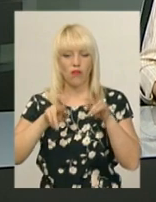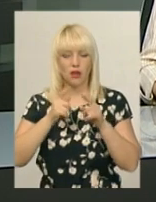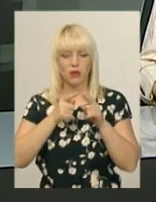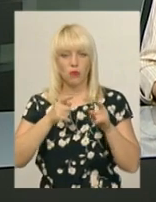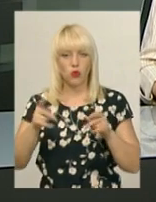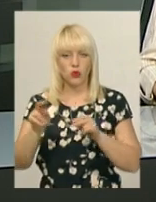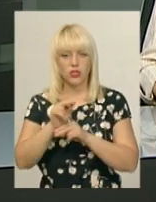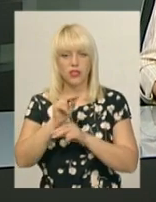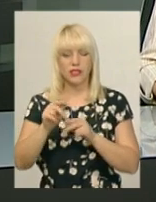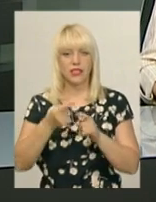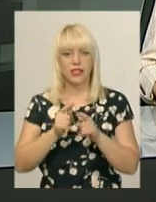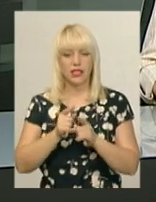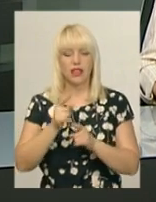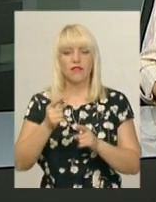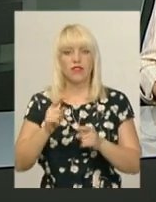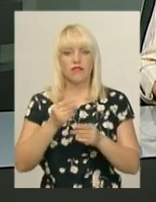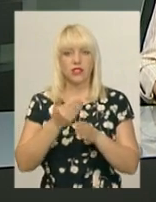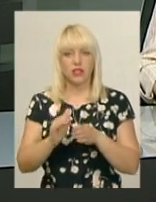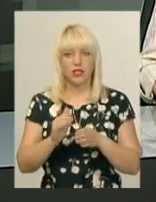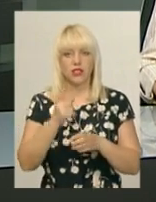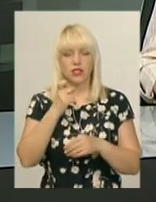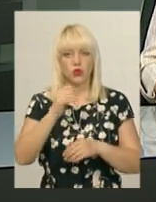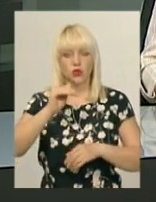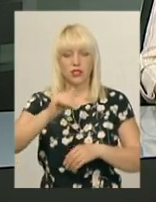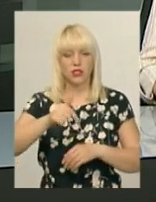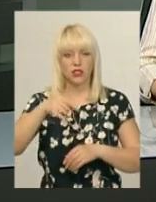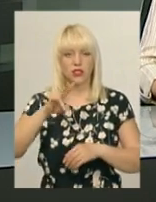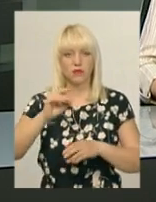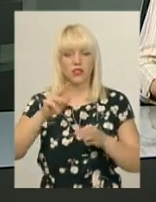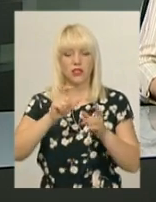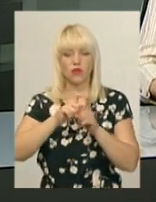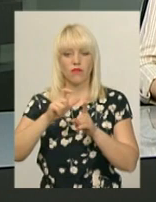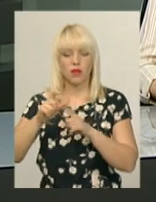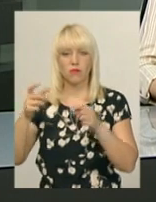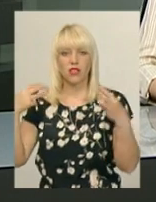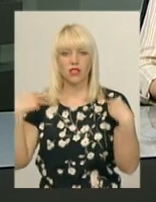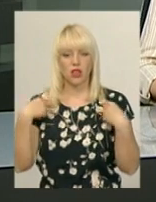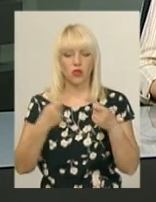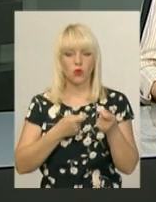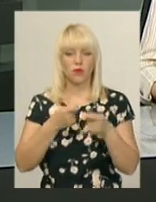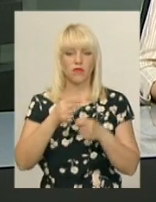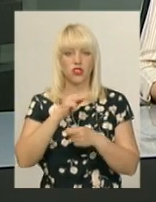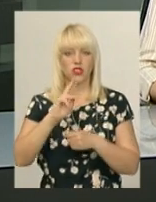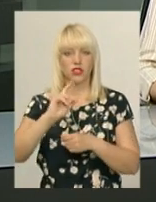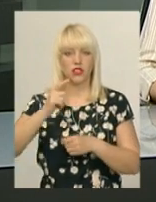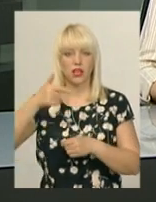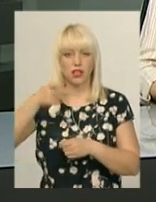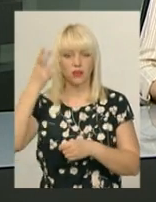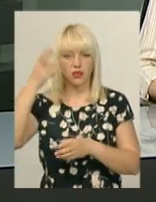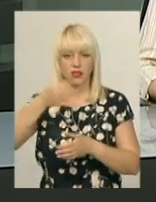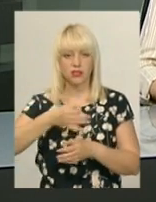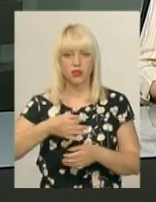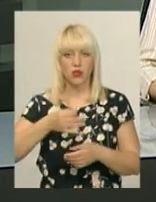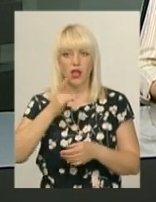конструкції з міського бюджету виділили 100 тисяч гривень. За словами начальника управління житлово-комунального господарства Хмельницької міської ради